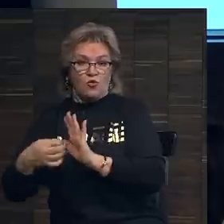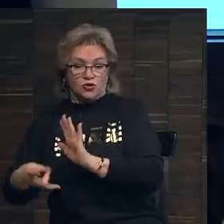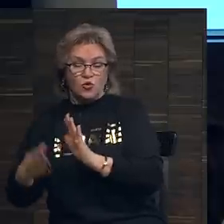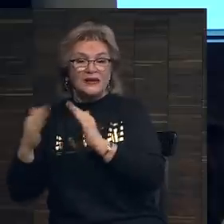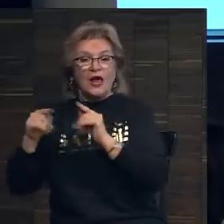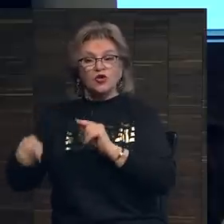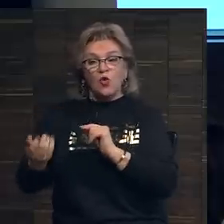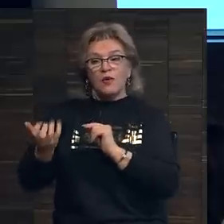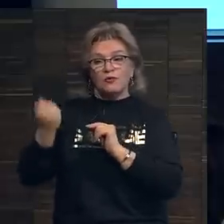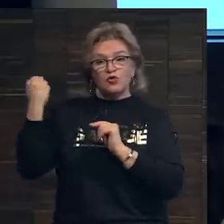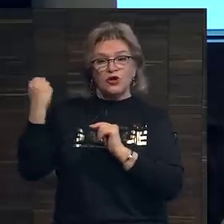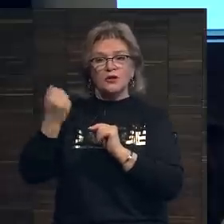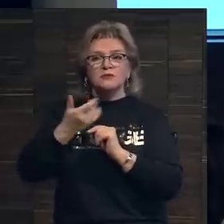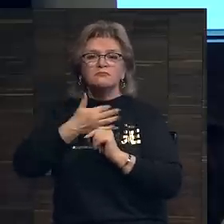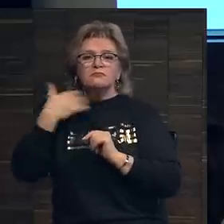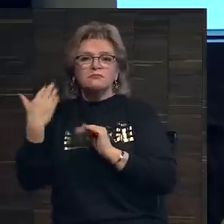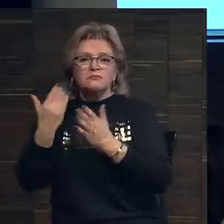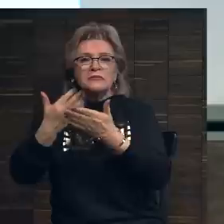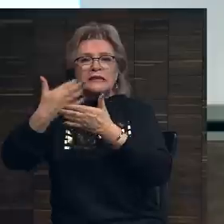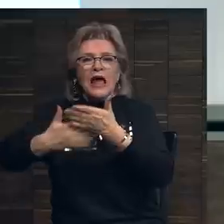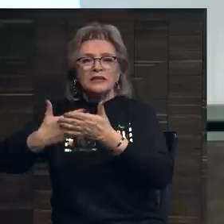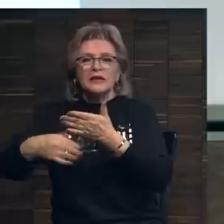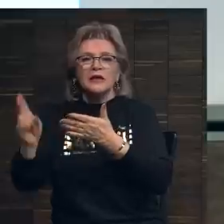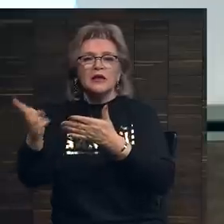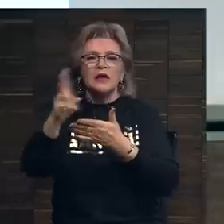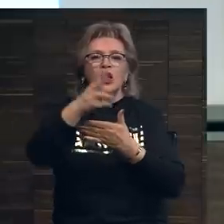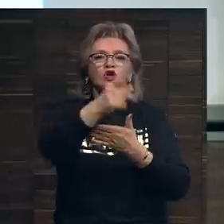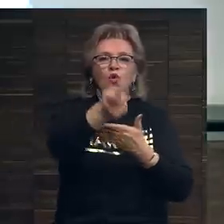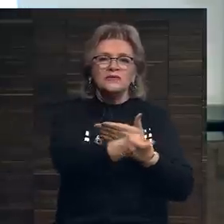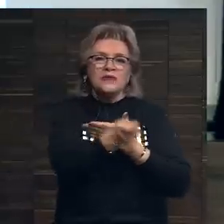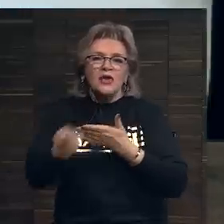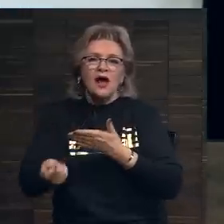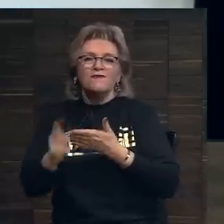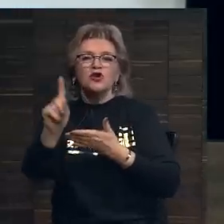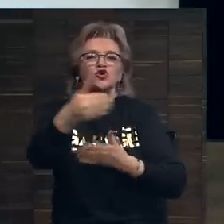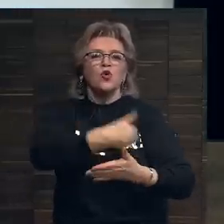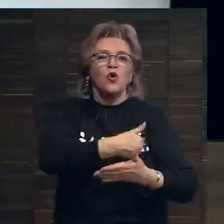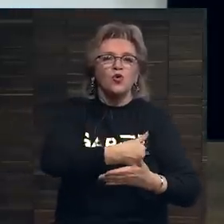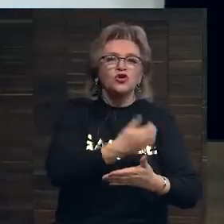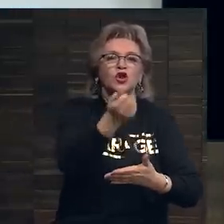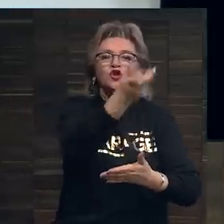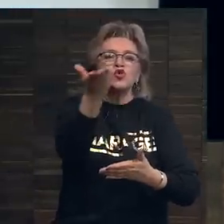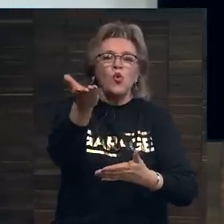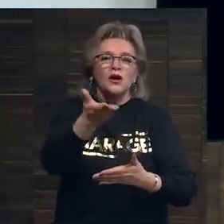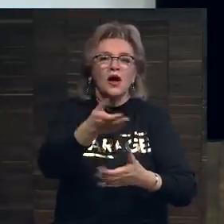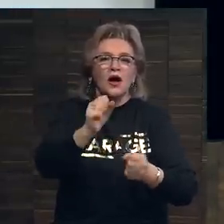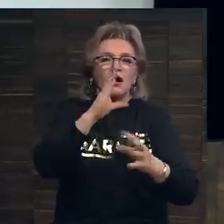дом получает массу данных. Кто выставляет заявки на что, сколько они